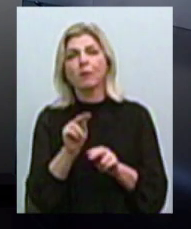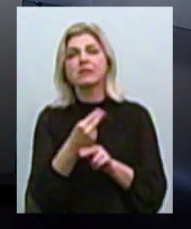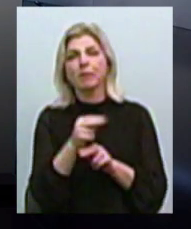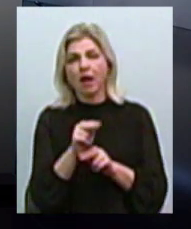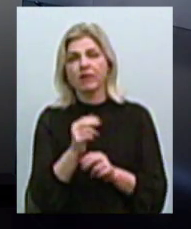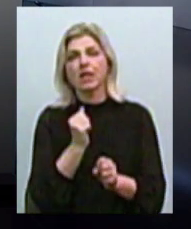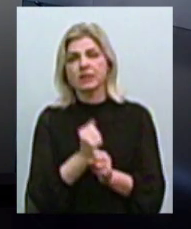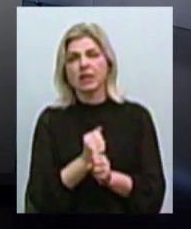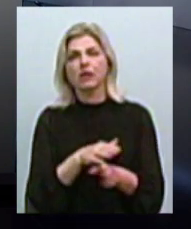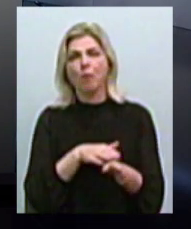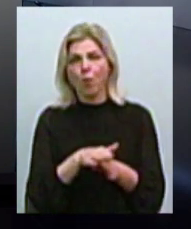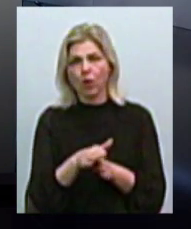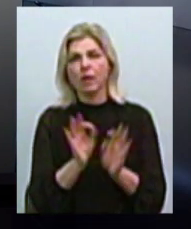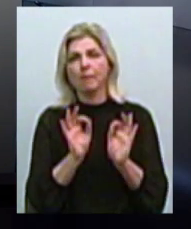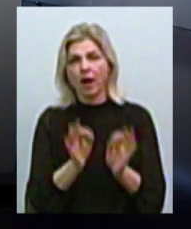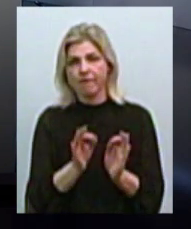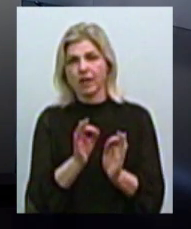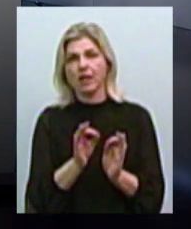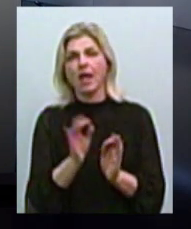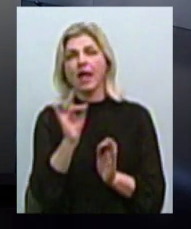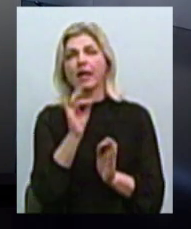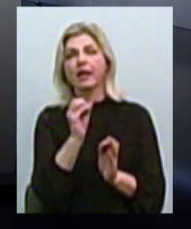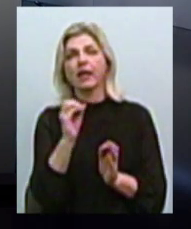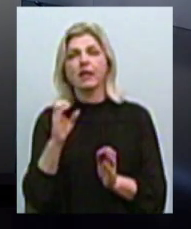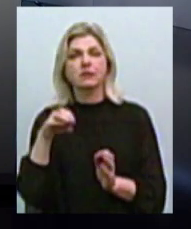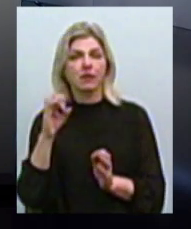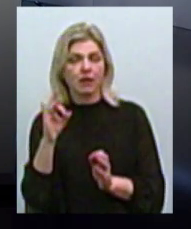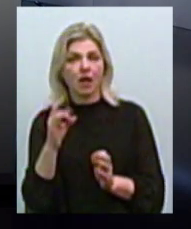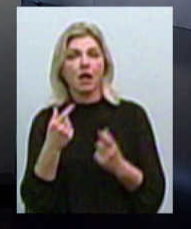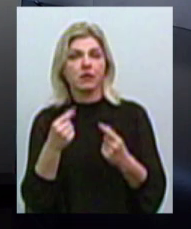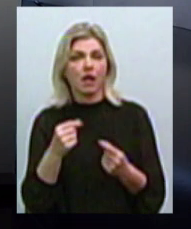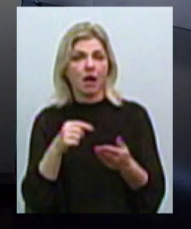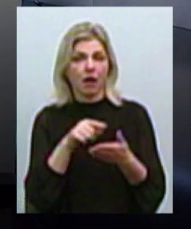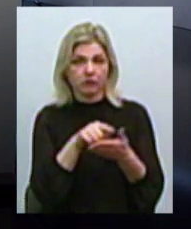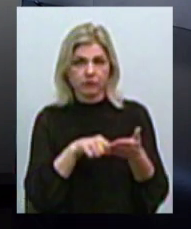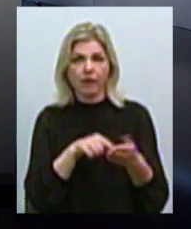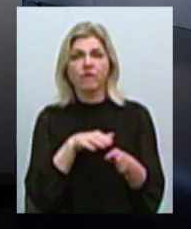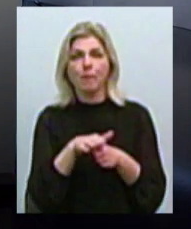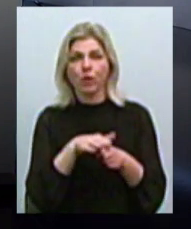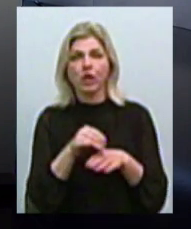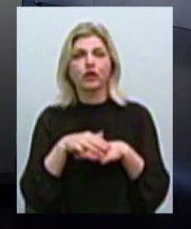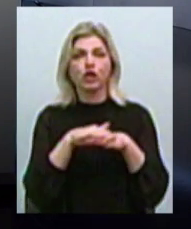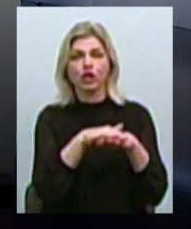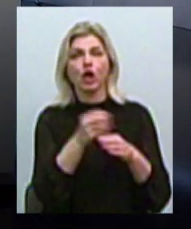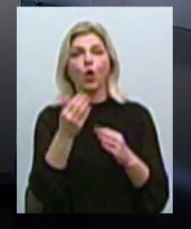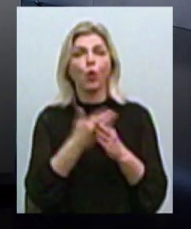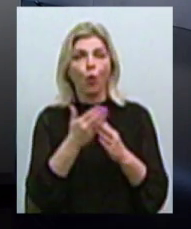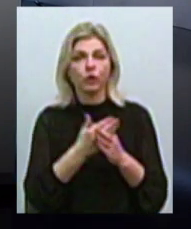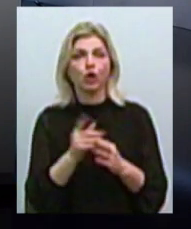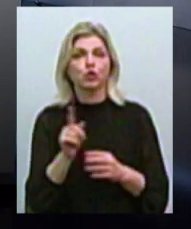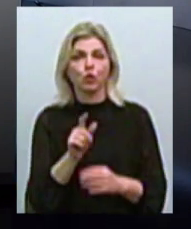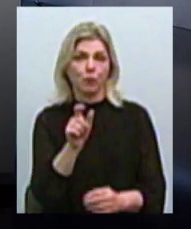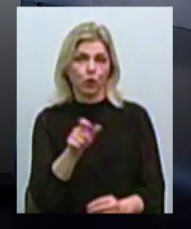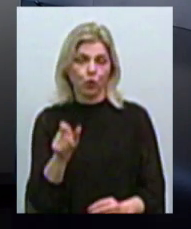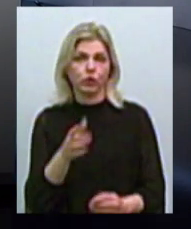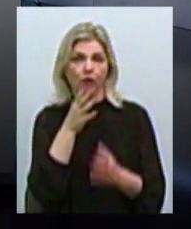зробити більш повним і правильним реєстр, по которому осуществляється начислення рьгот, для того, щоб люди